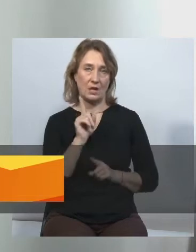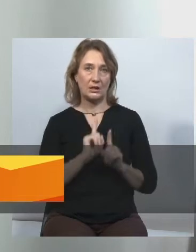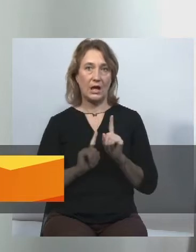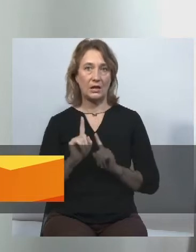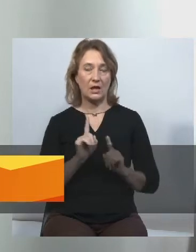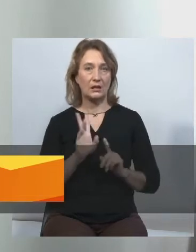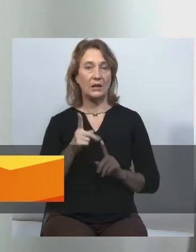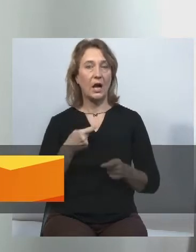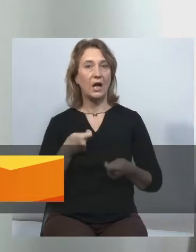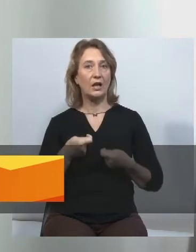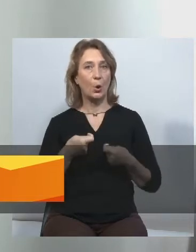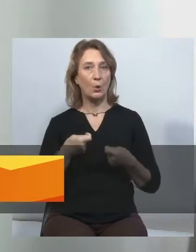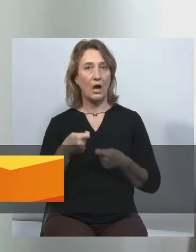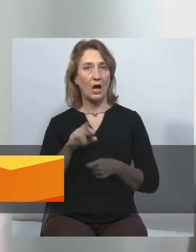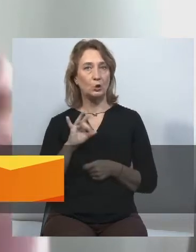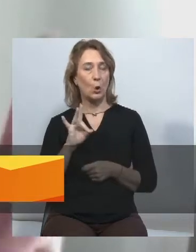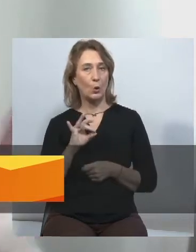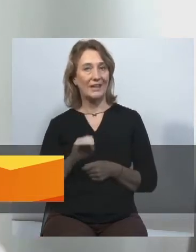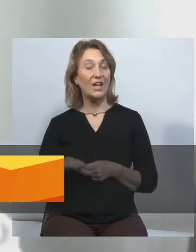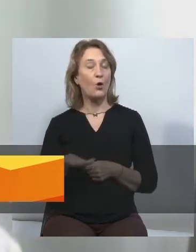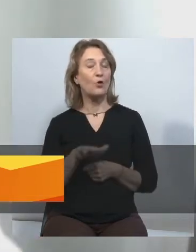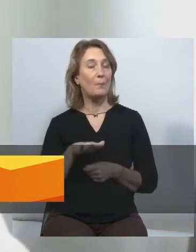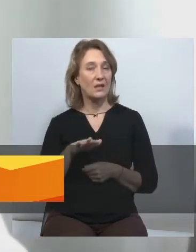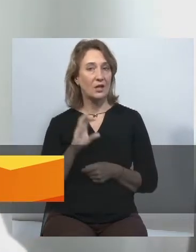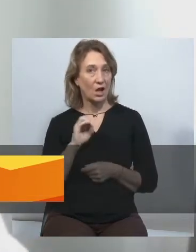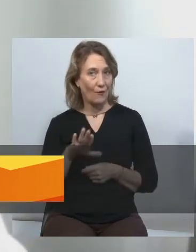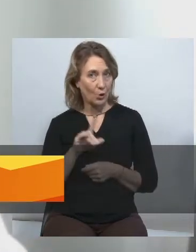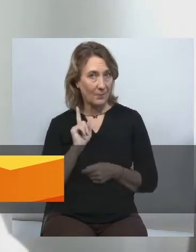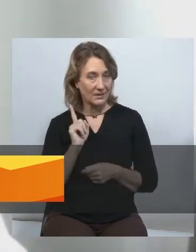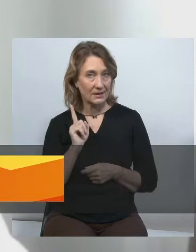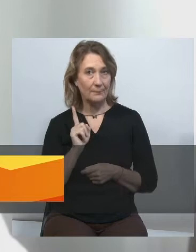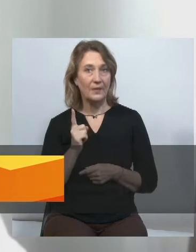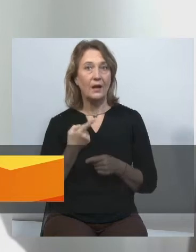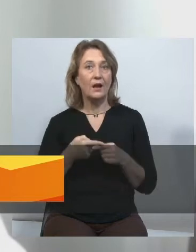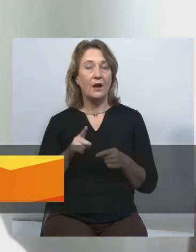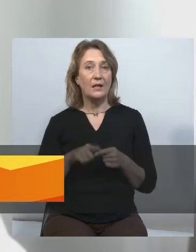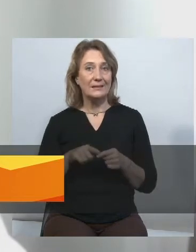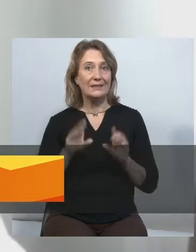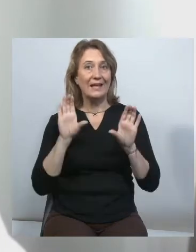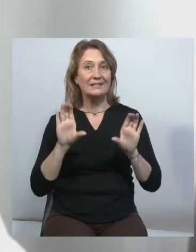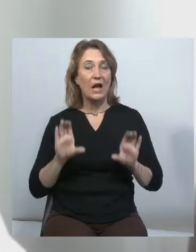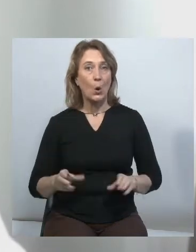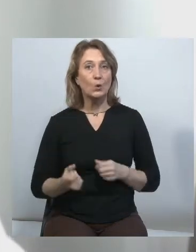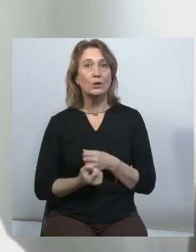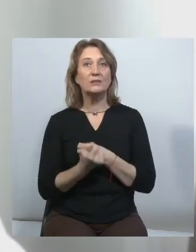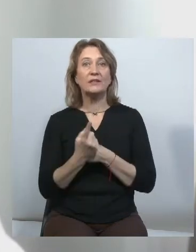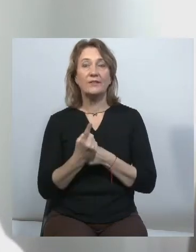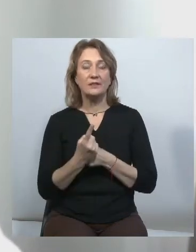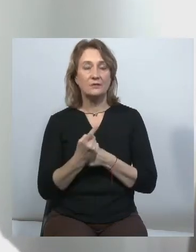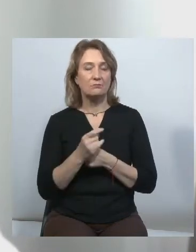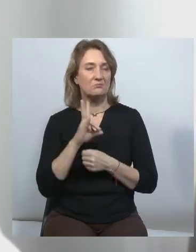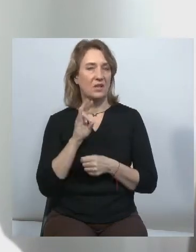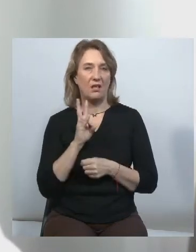як регулятор європейський. Цей закон з'явився і майже не